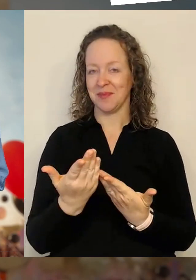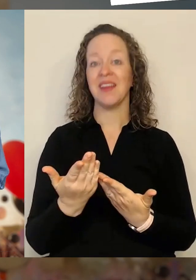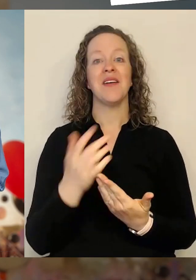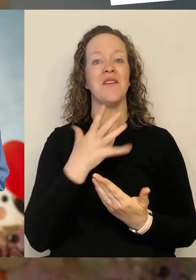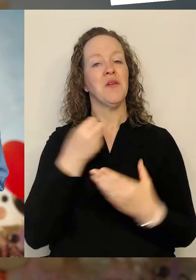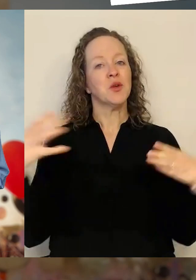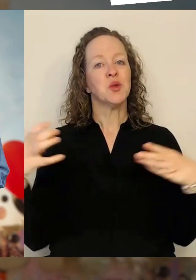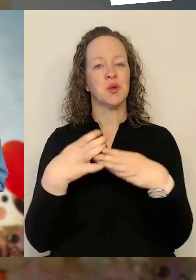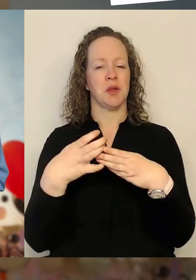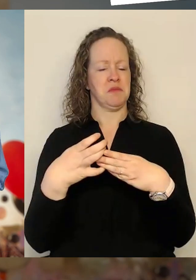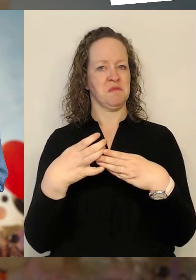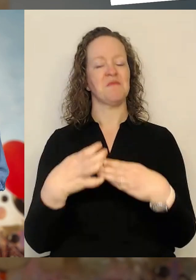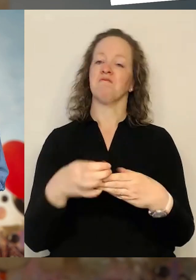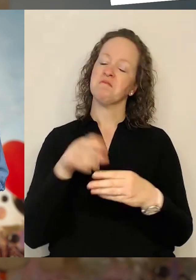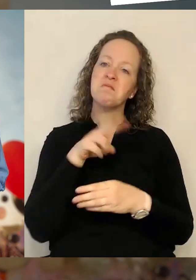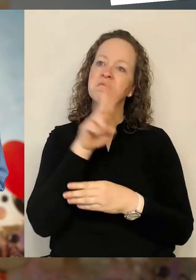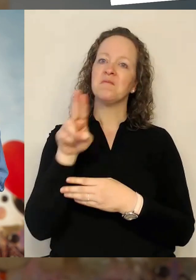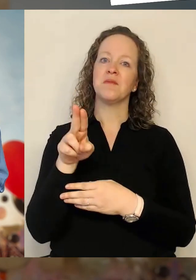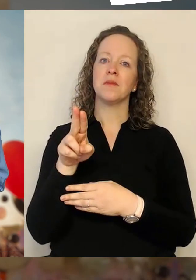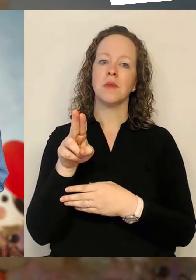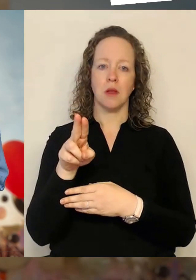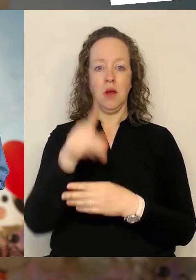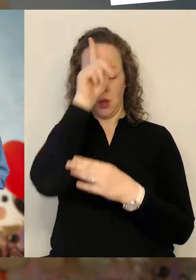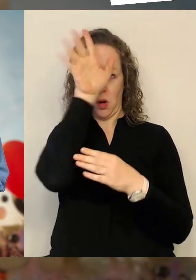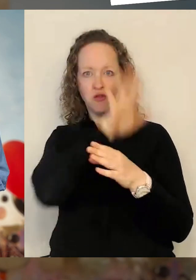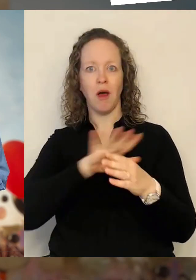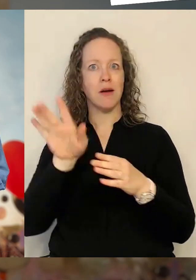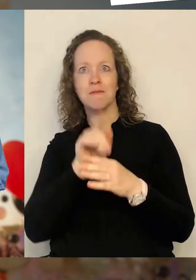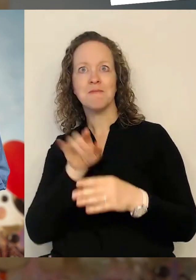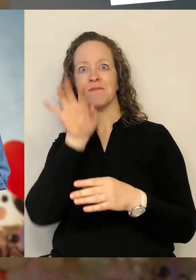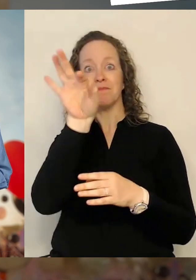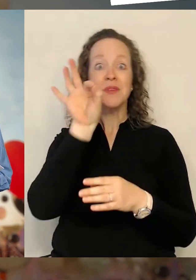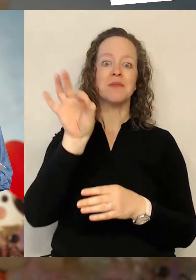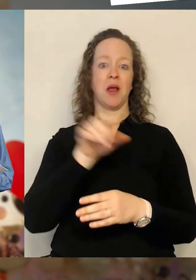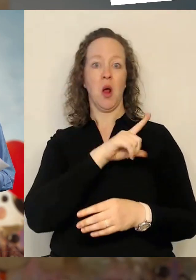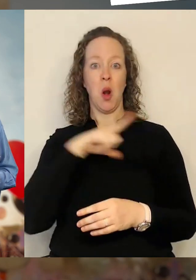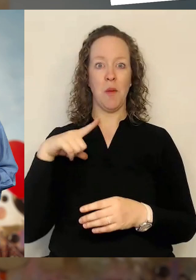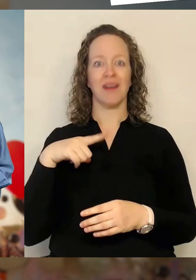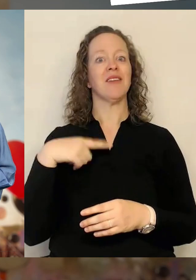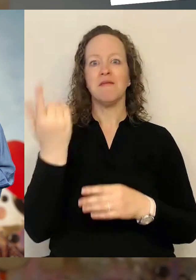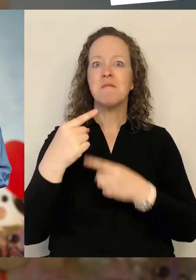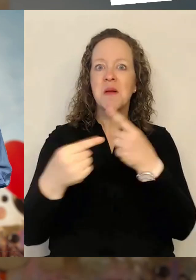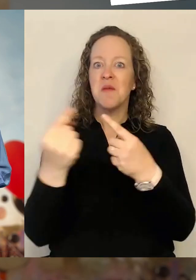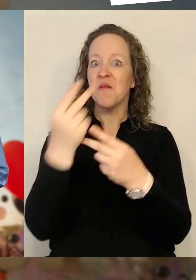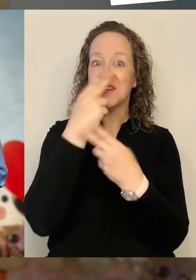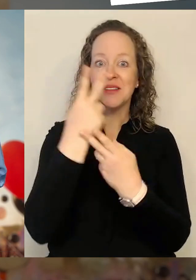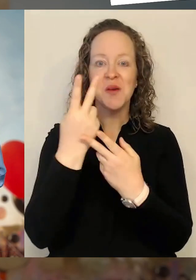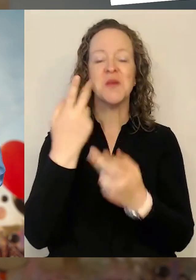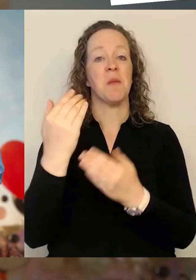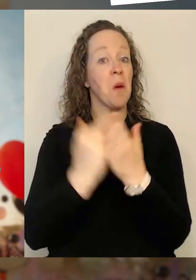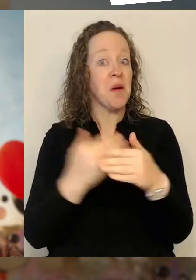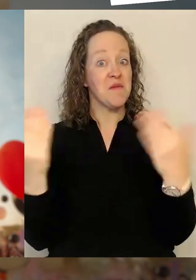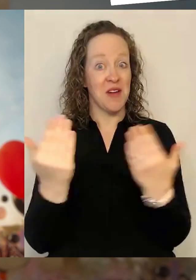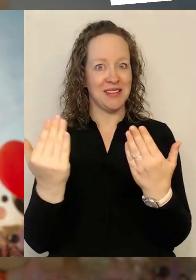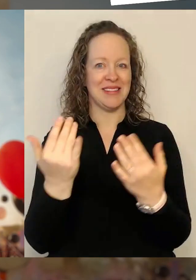Digitaltag denn überhaupt wirklich da draußen aus? Was wird passieren? Und genau dazu schalten wir jetzt sehr gerne nach Lübeck.